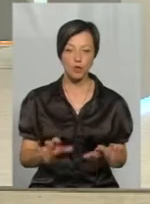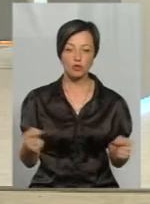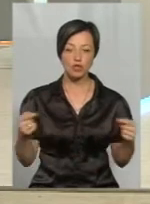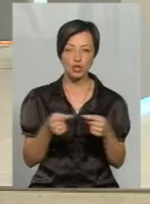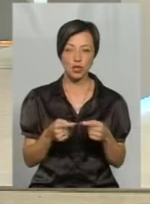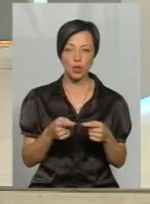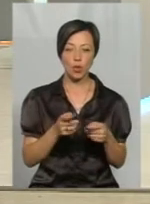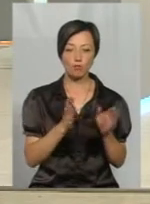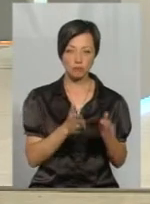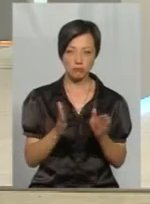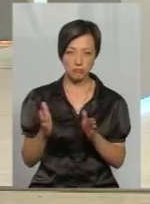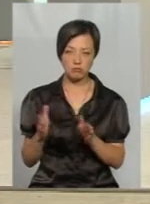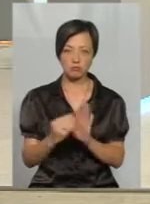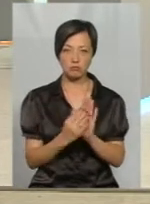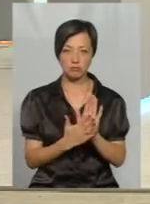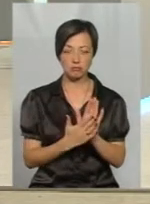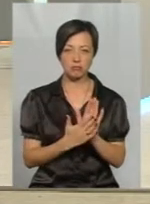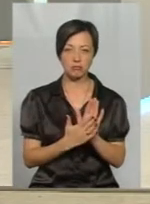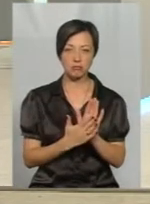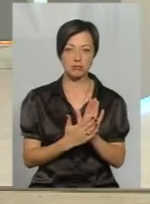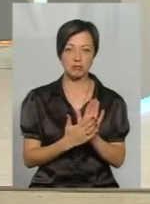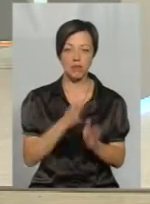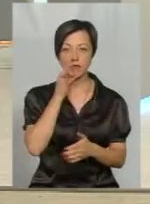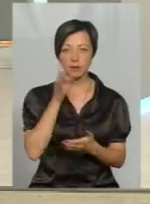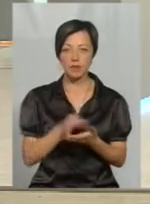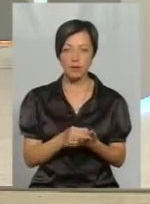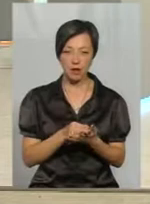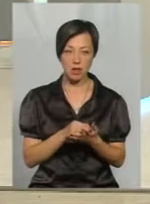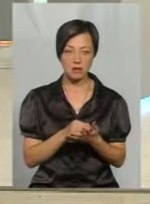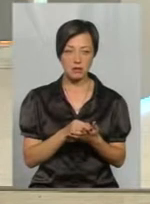чітко регулює відповідальність.